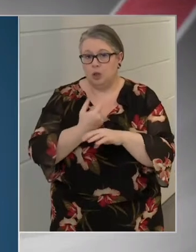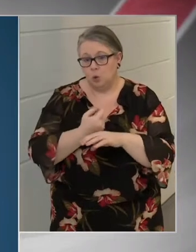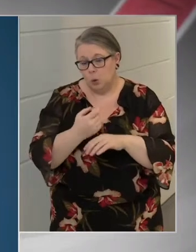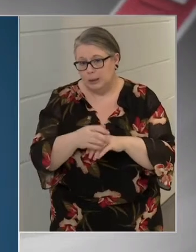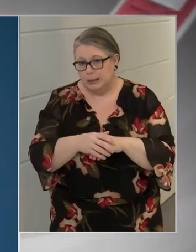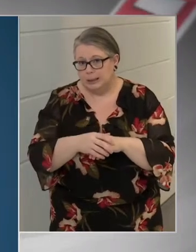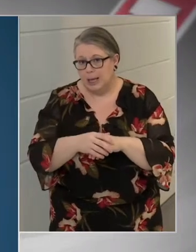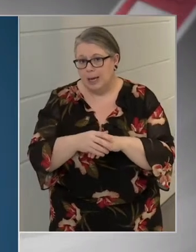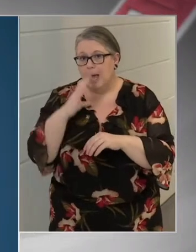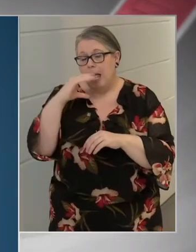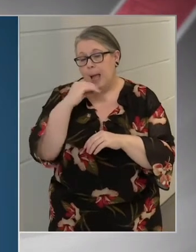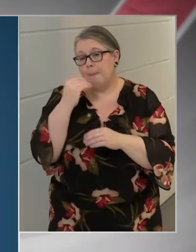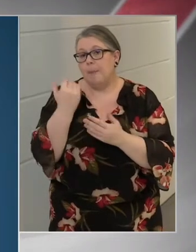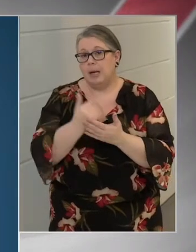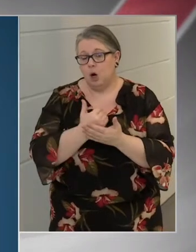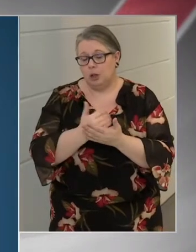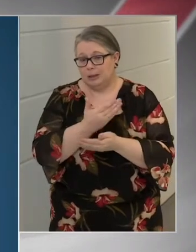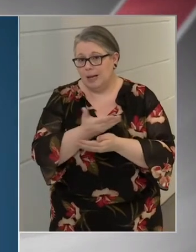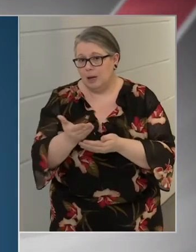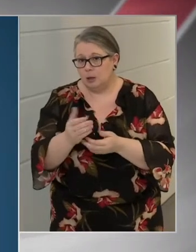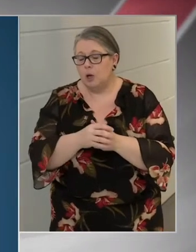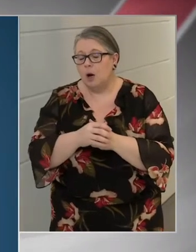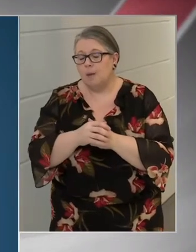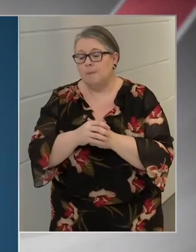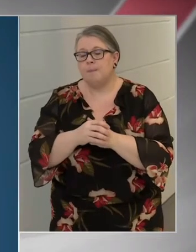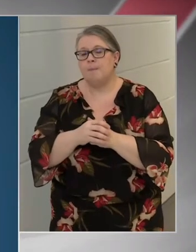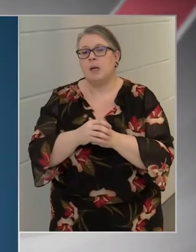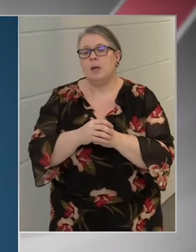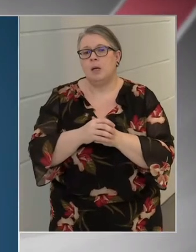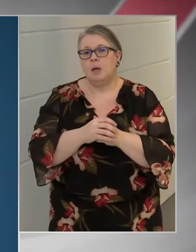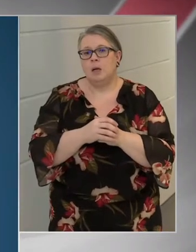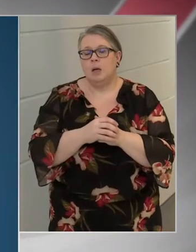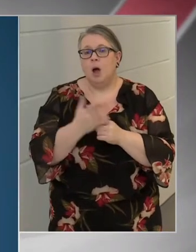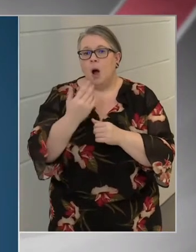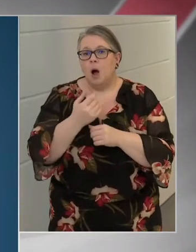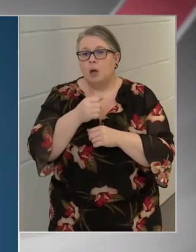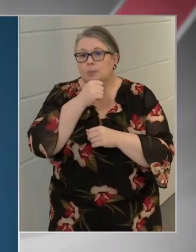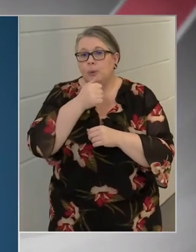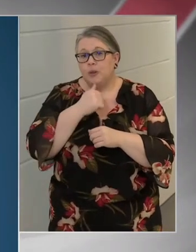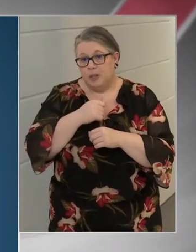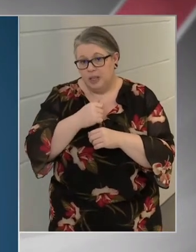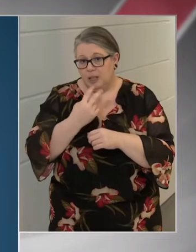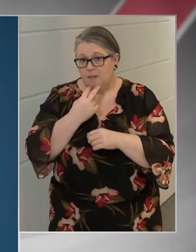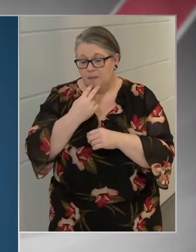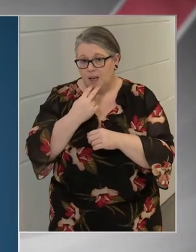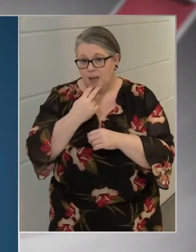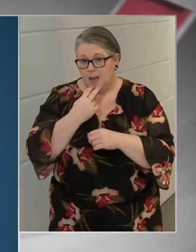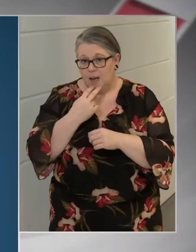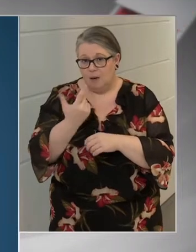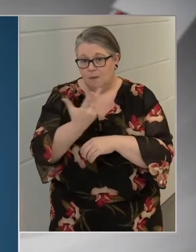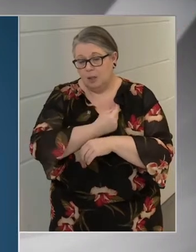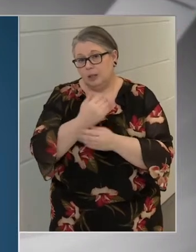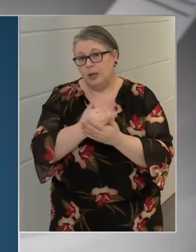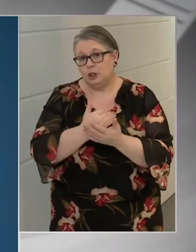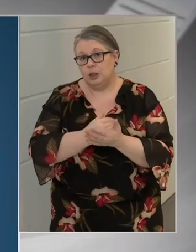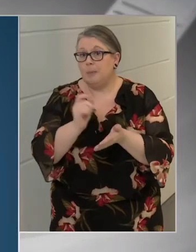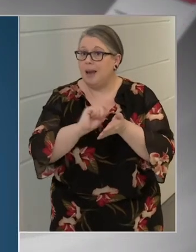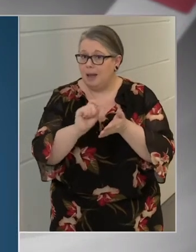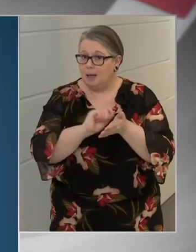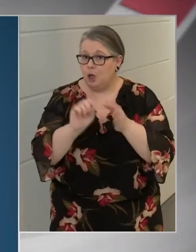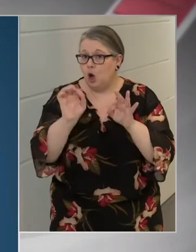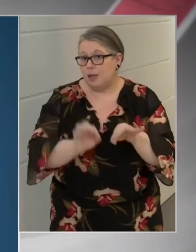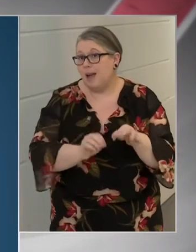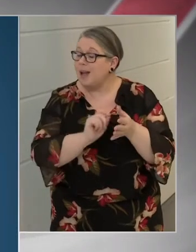emberi használatra. A Sputnik vakcina esetében leírja a